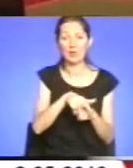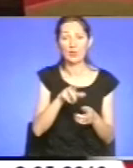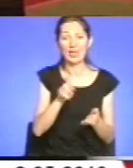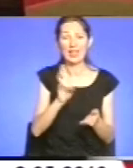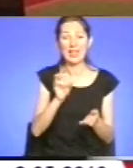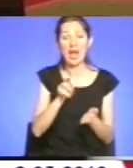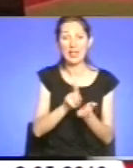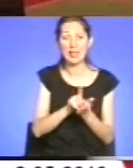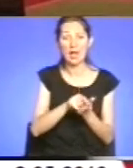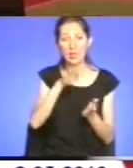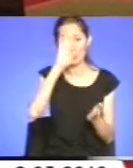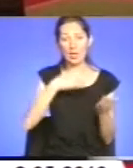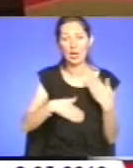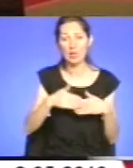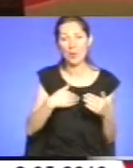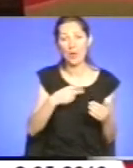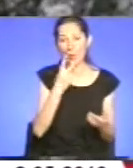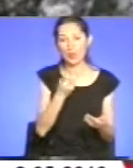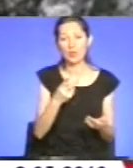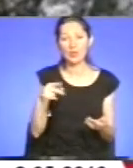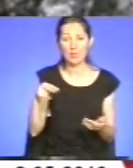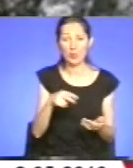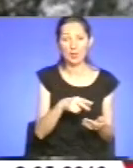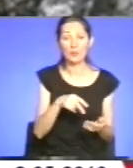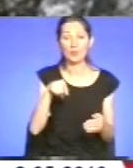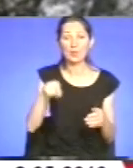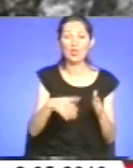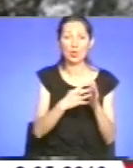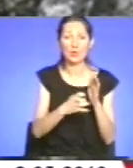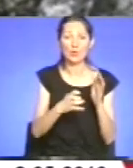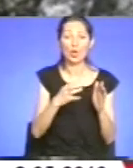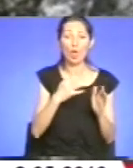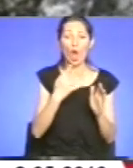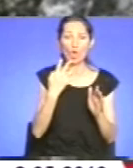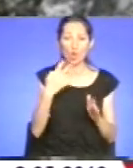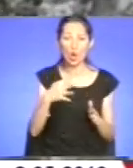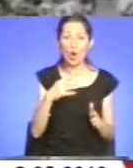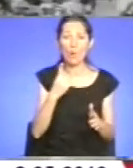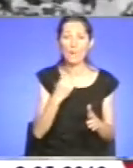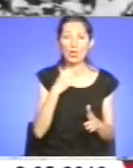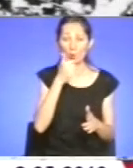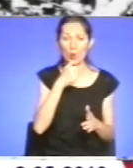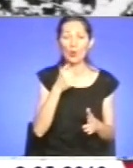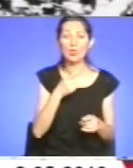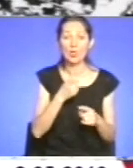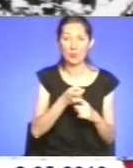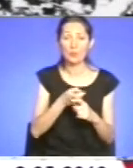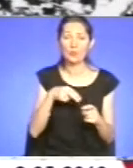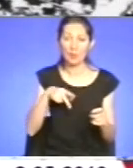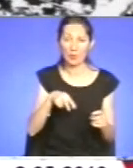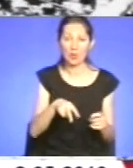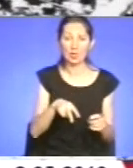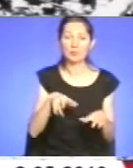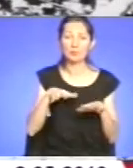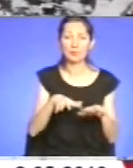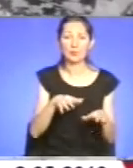І ми подивилися запевши. У 1941 році місто окупували нацисти. Ось як згадують той